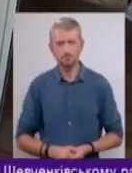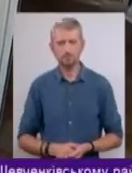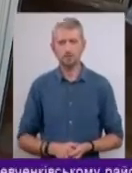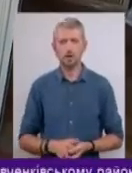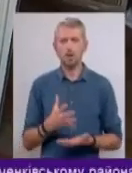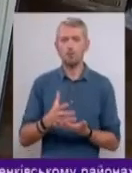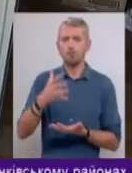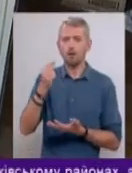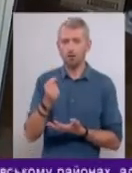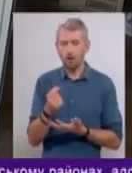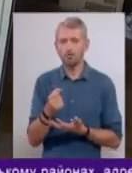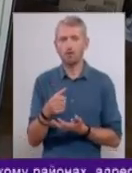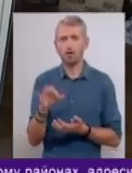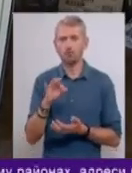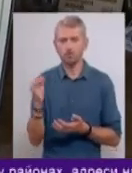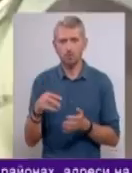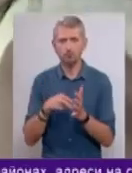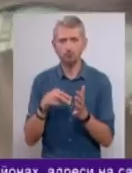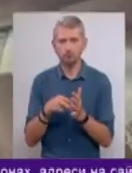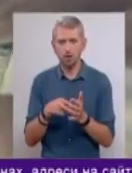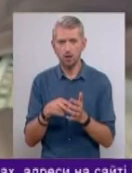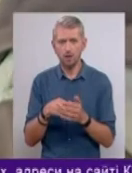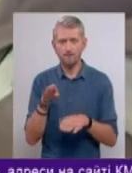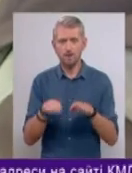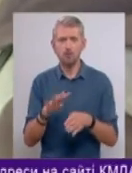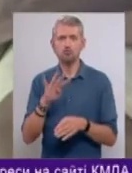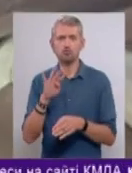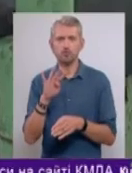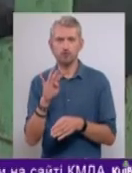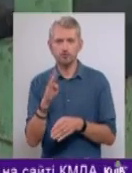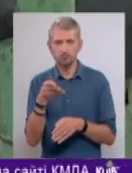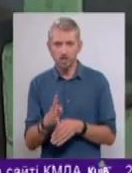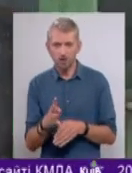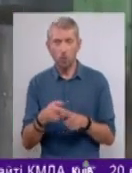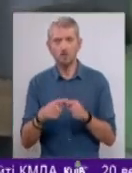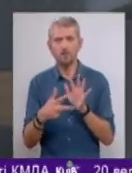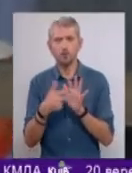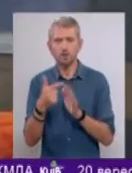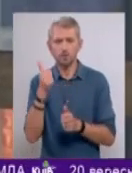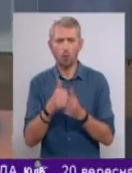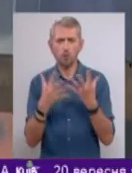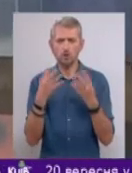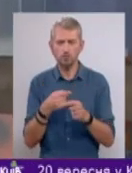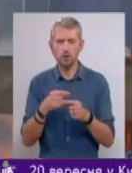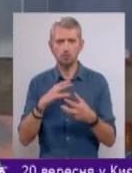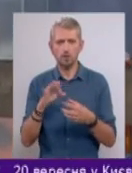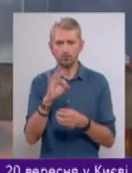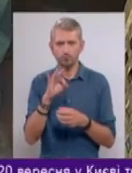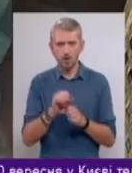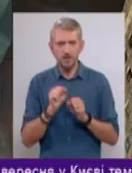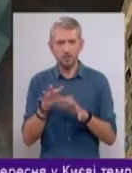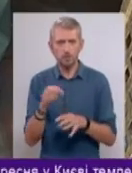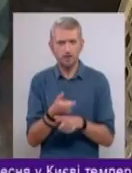Пакет каштанів заважив 4 кіло, а це 8 гривень. З кожним днем плодів цього дерева здають все більше,